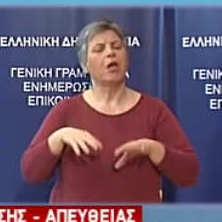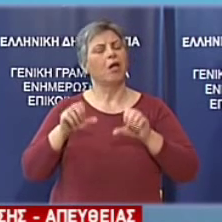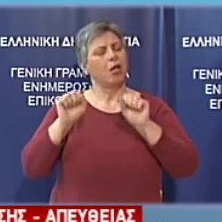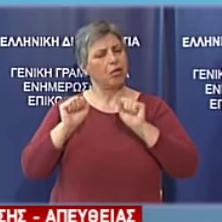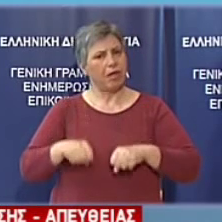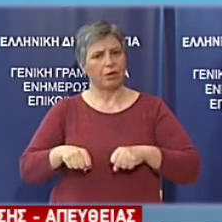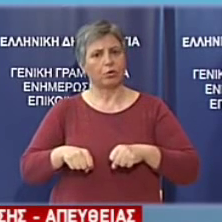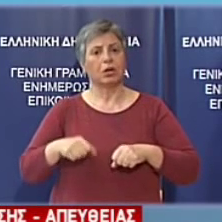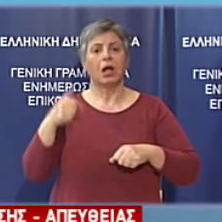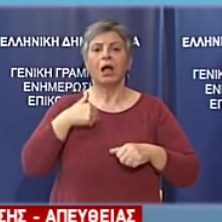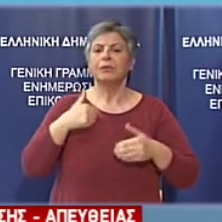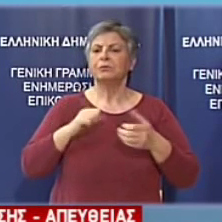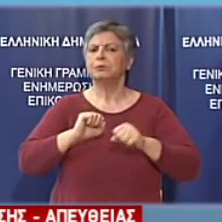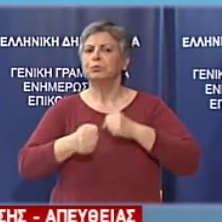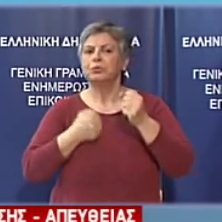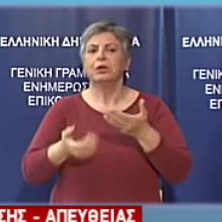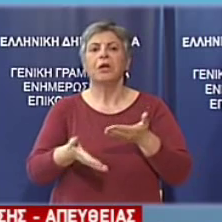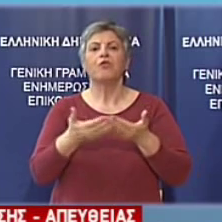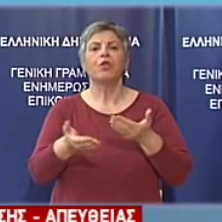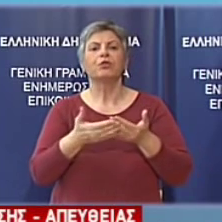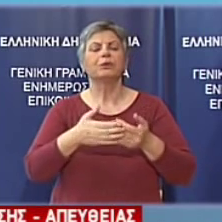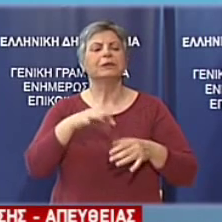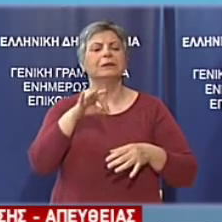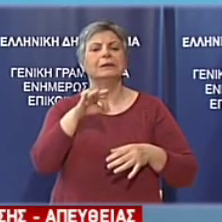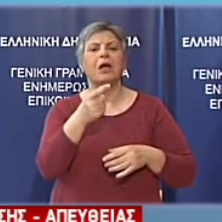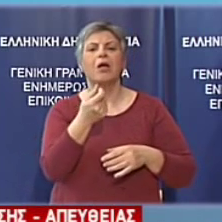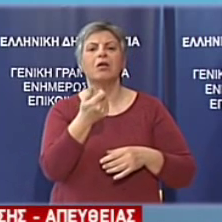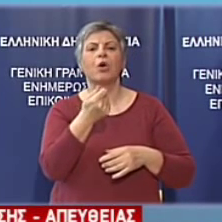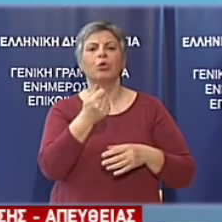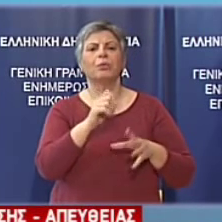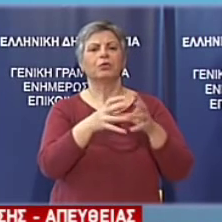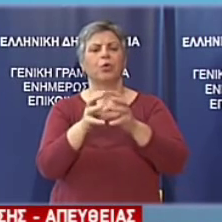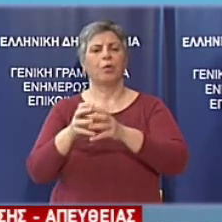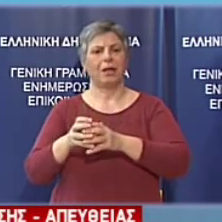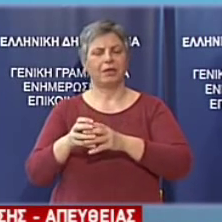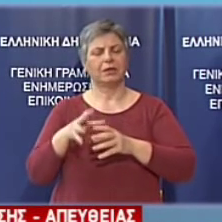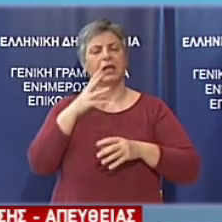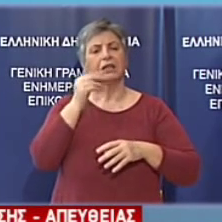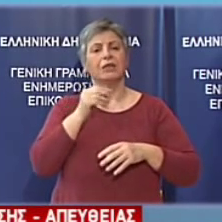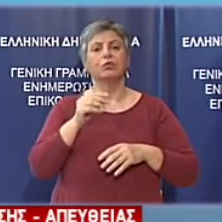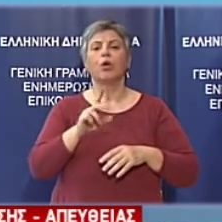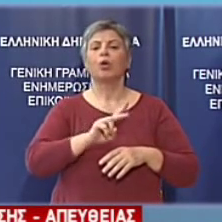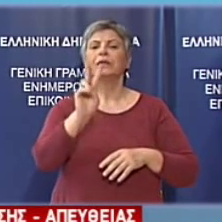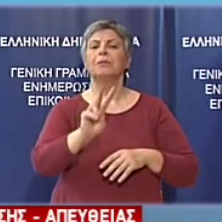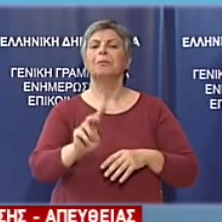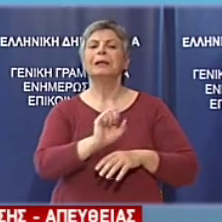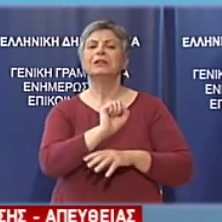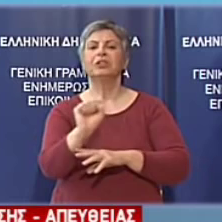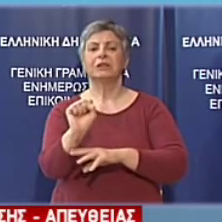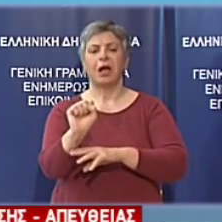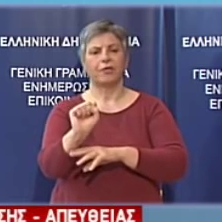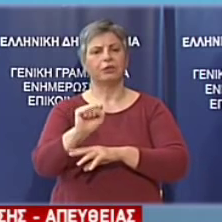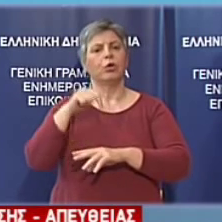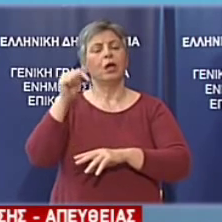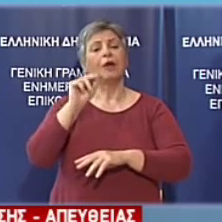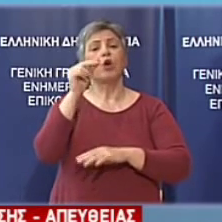ασθενέστερων κοινωνικών στρωμάτων. Στο πλαίσιο αυτό την Παρασκευή και το Σάββατο θα συζητηθεί στην Ολομέλεια της Βουλής και θα